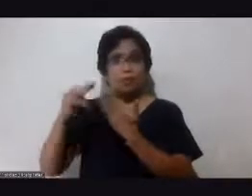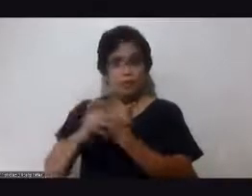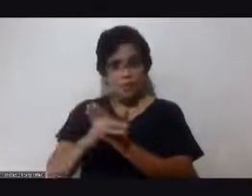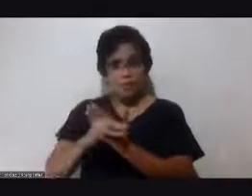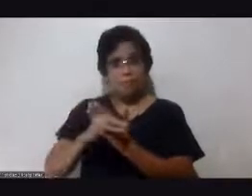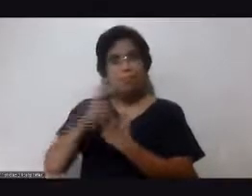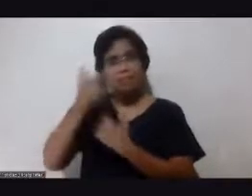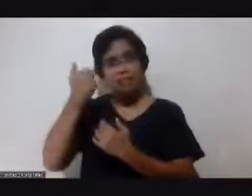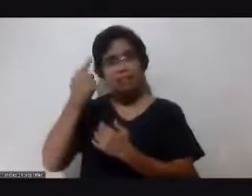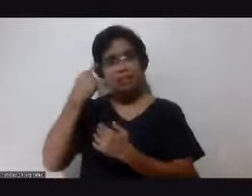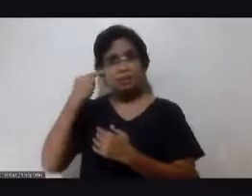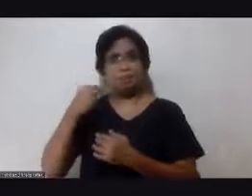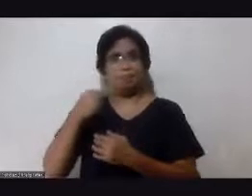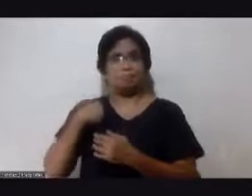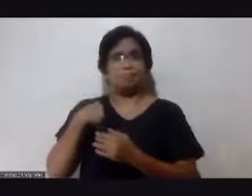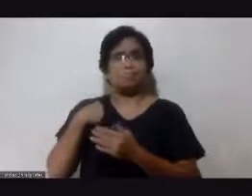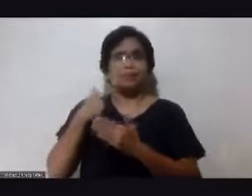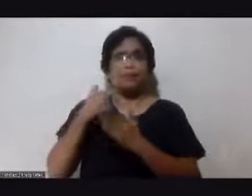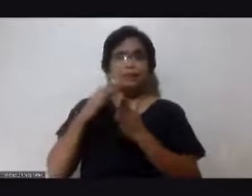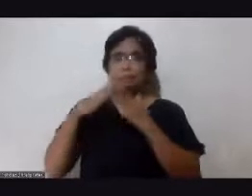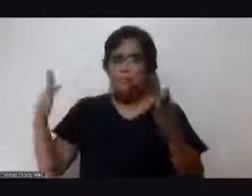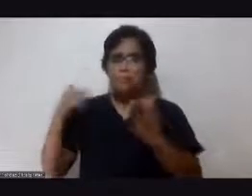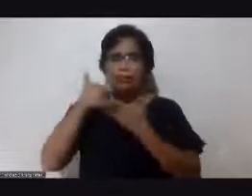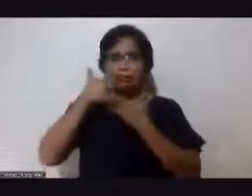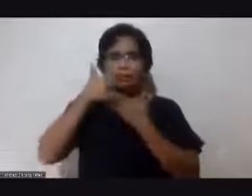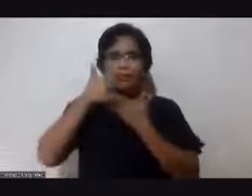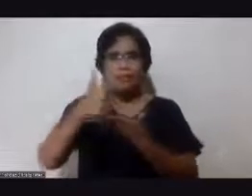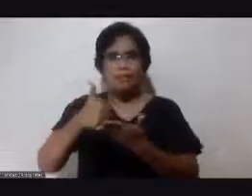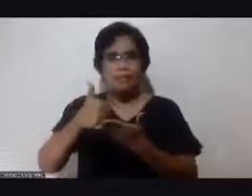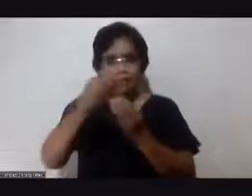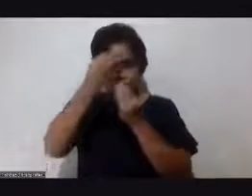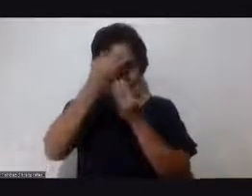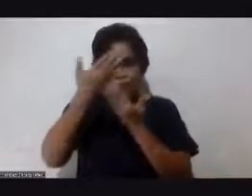natin if we inform people kasi ang